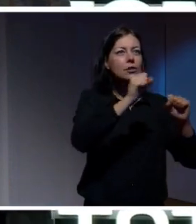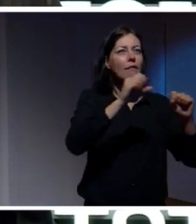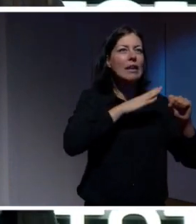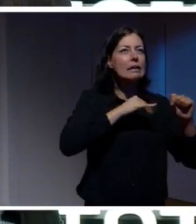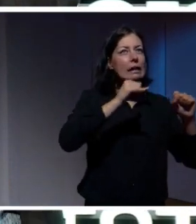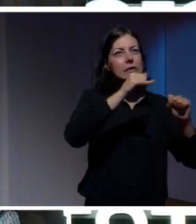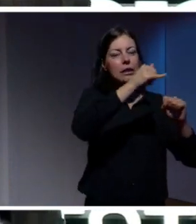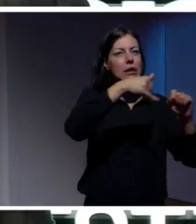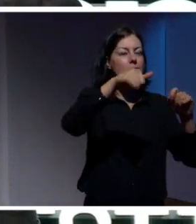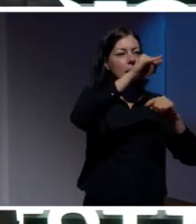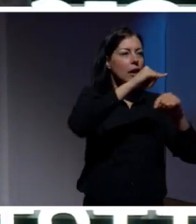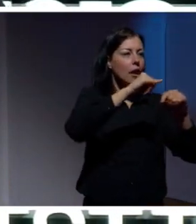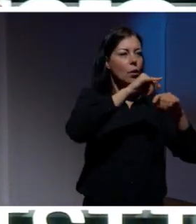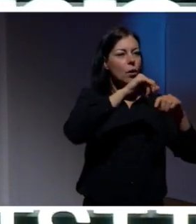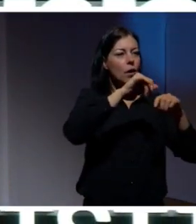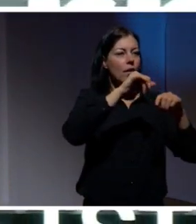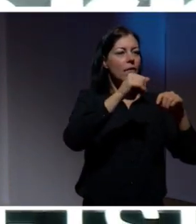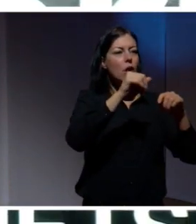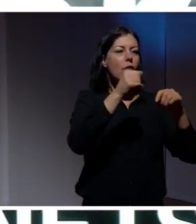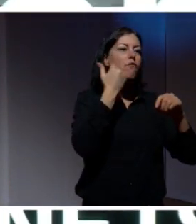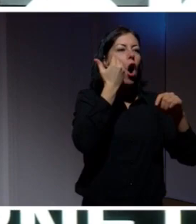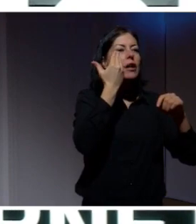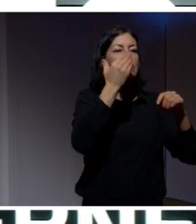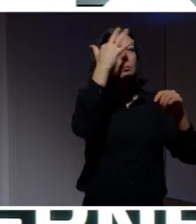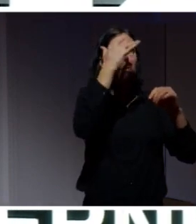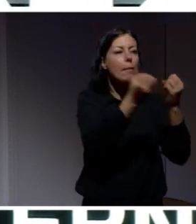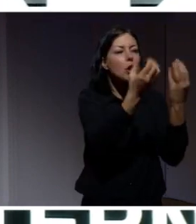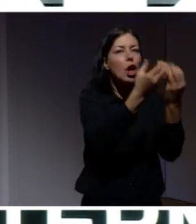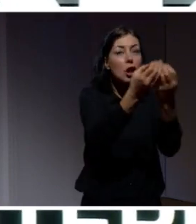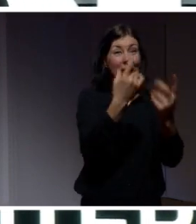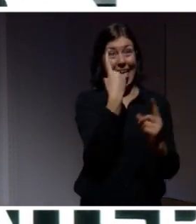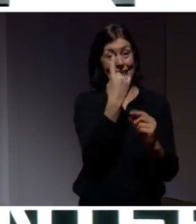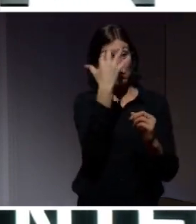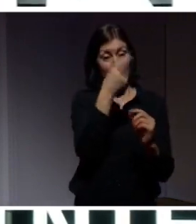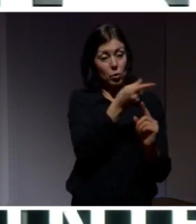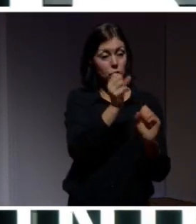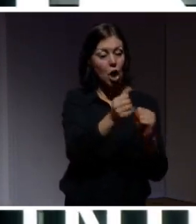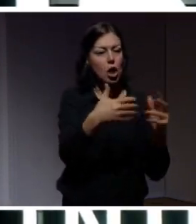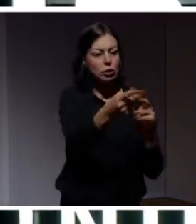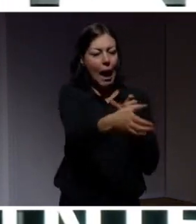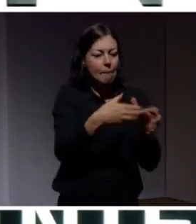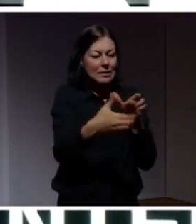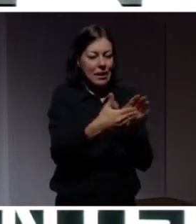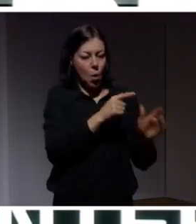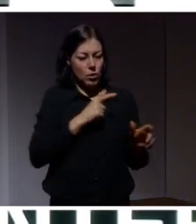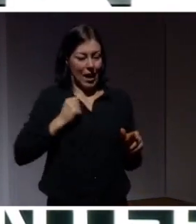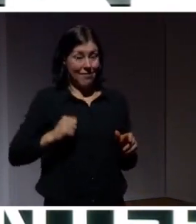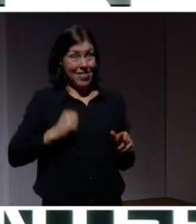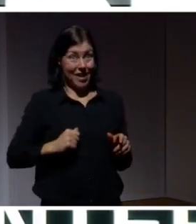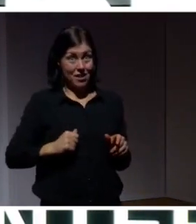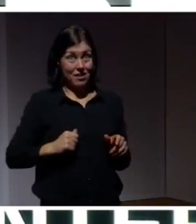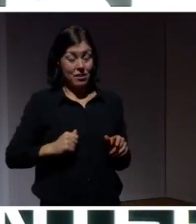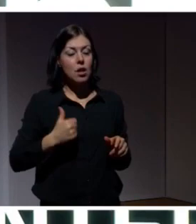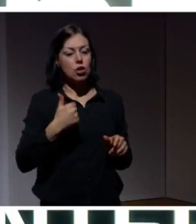tillsammans med andra mjukvarukomponenter. Och en av de sakerna som de skulle göra det var att de skulle anpassa sig till oss användare. Och precis den biten jobbade